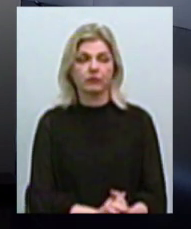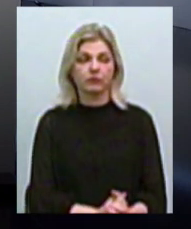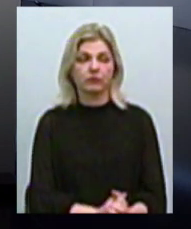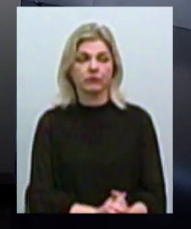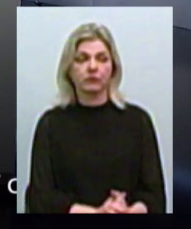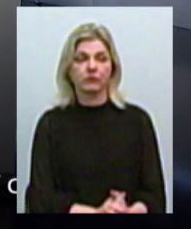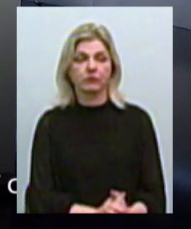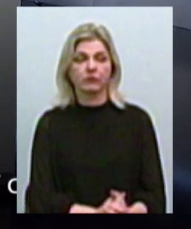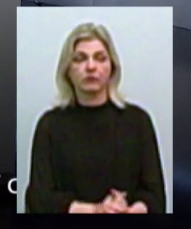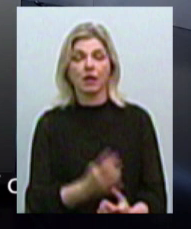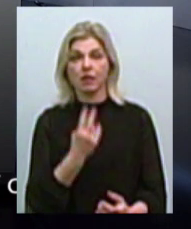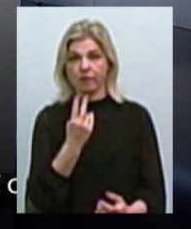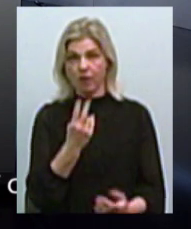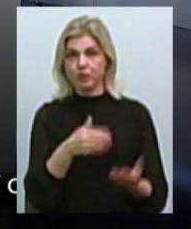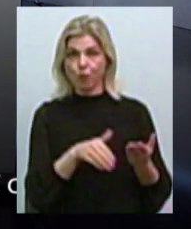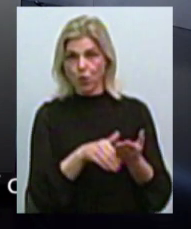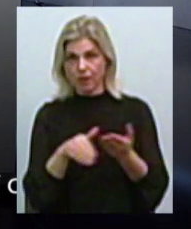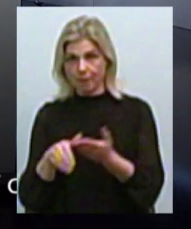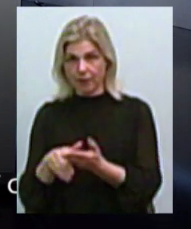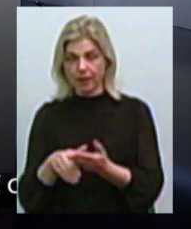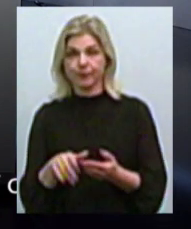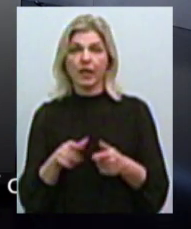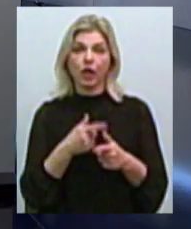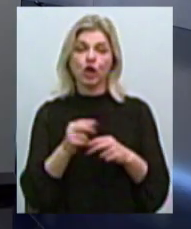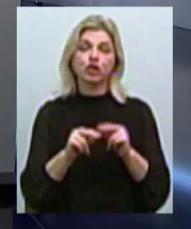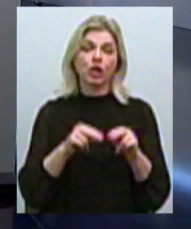Двумя способами, либо через защит